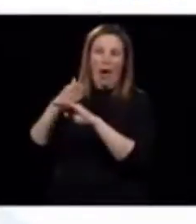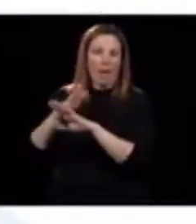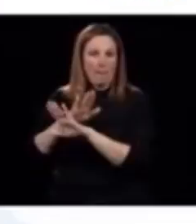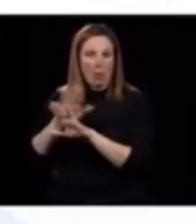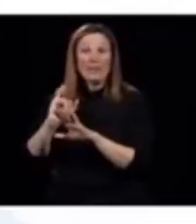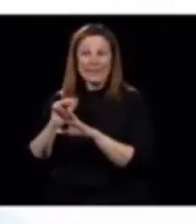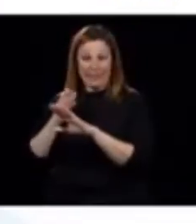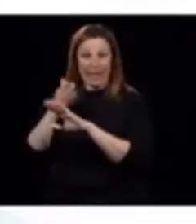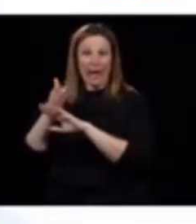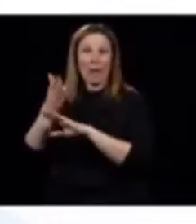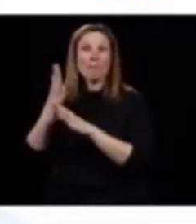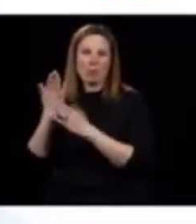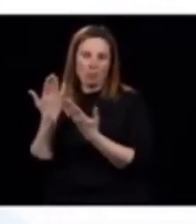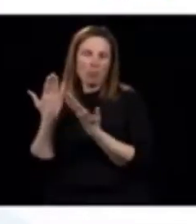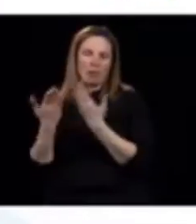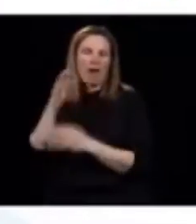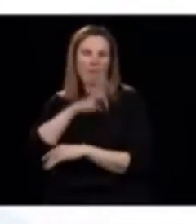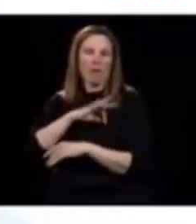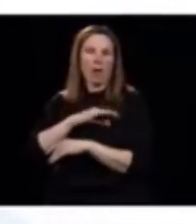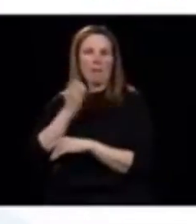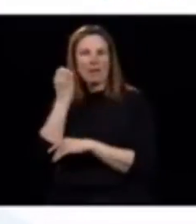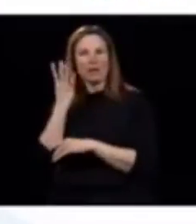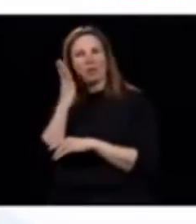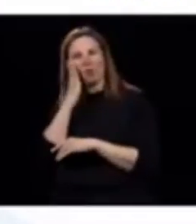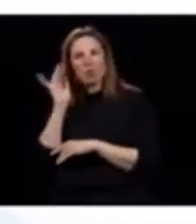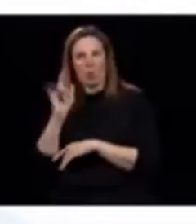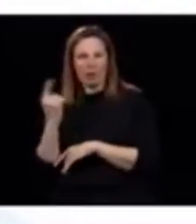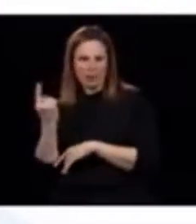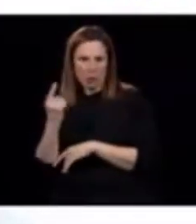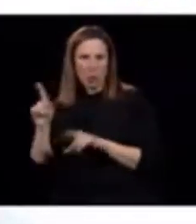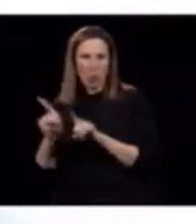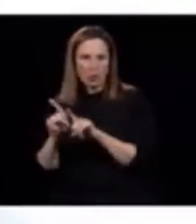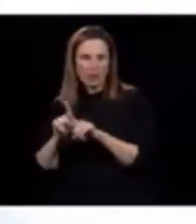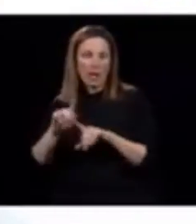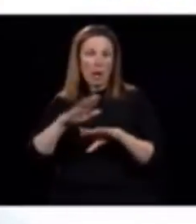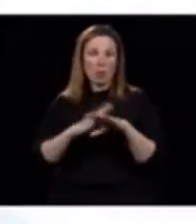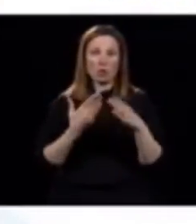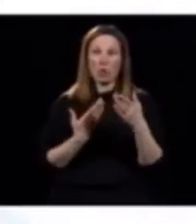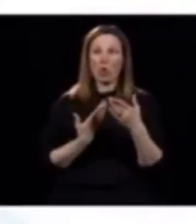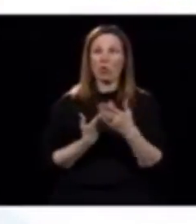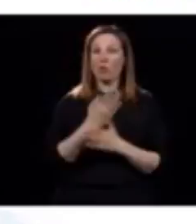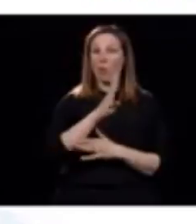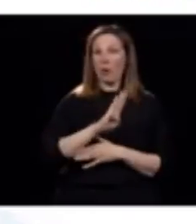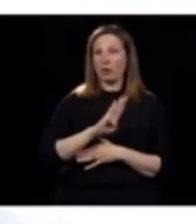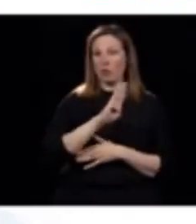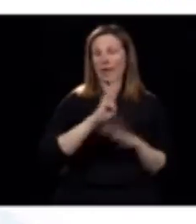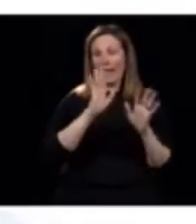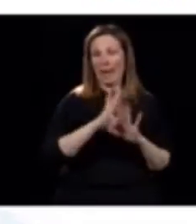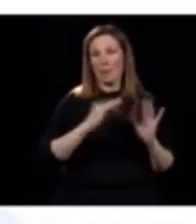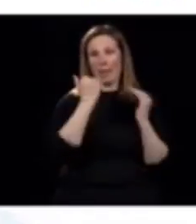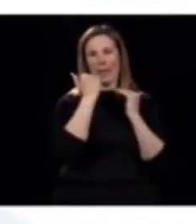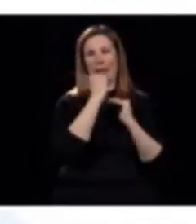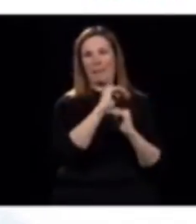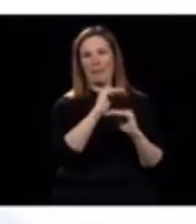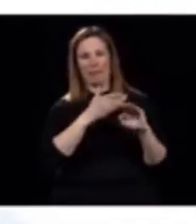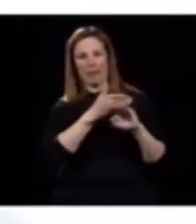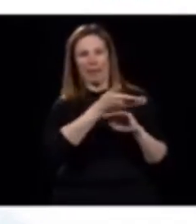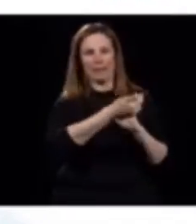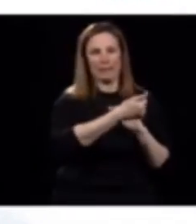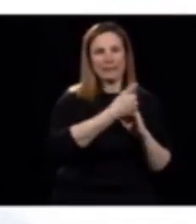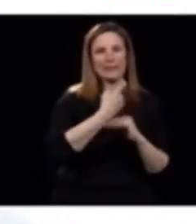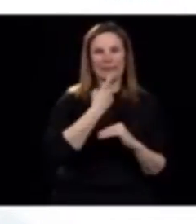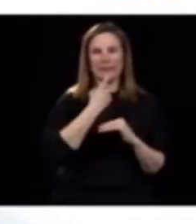Nouveau-Brunswick, bien, on fait juste contrôler les entrées et les sorties, puis évidemment, on veut les limiter à ce qui est